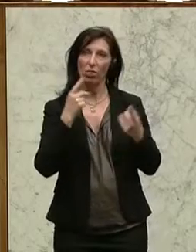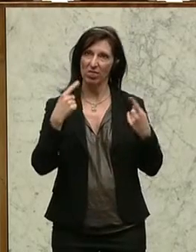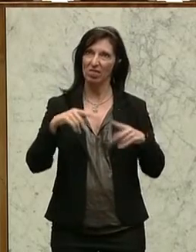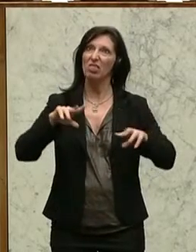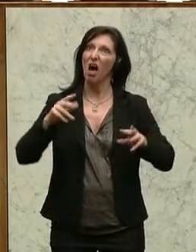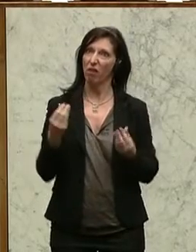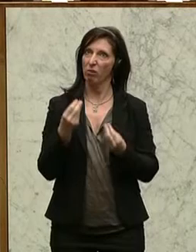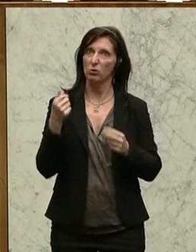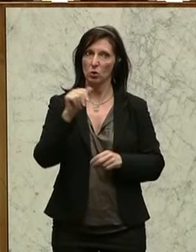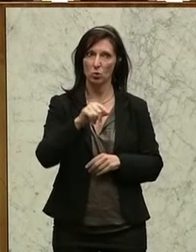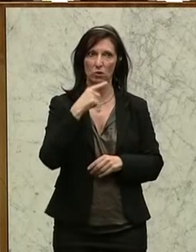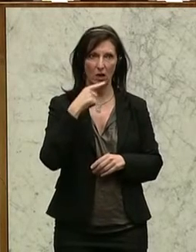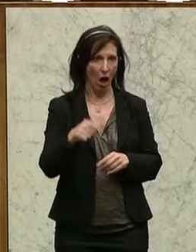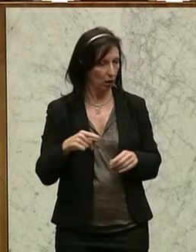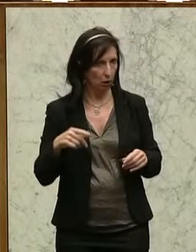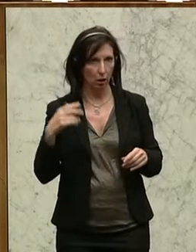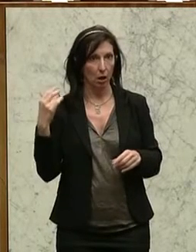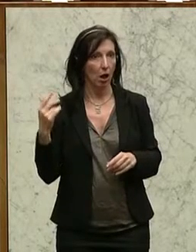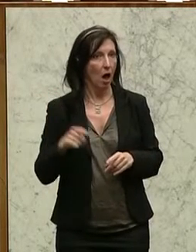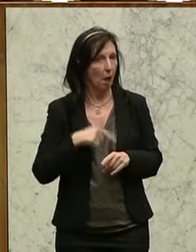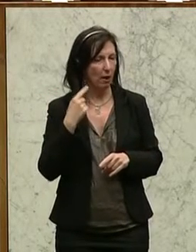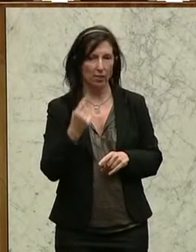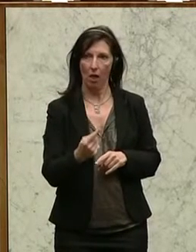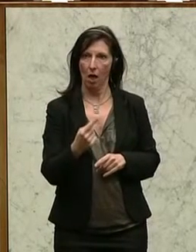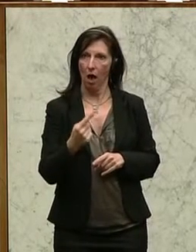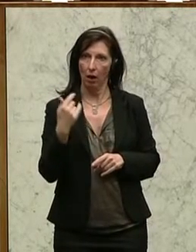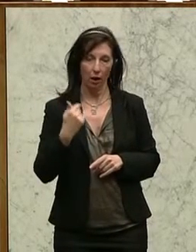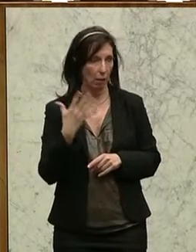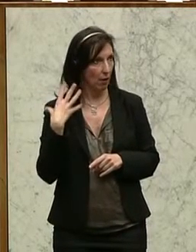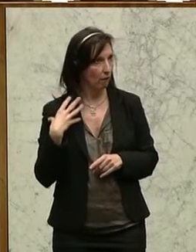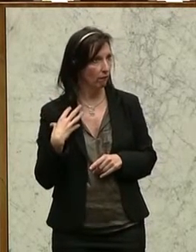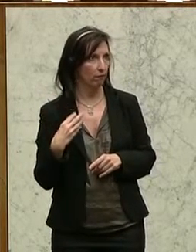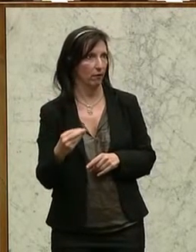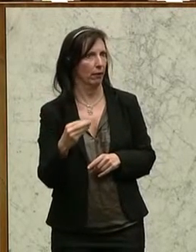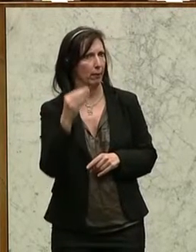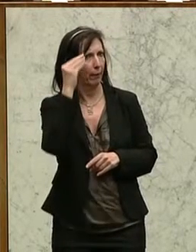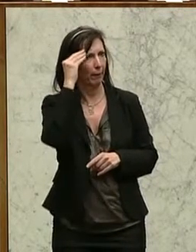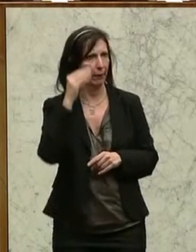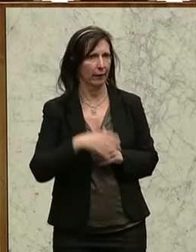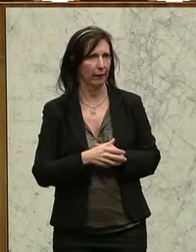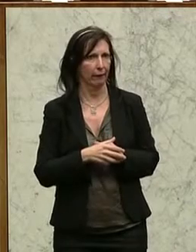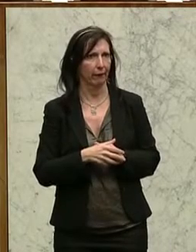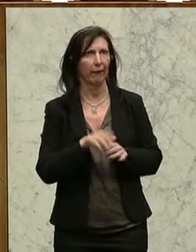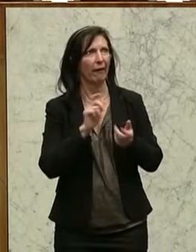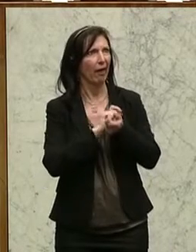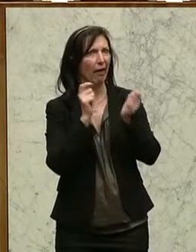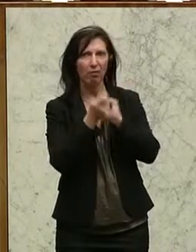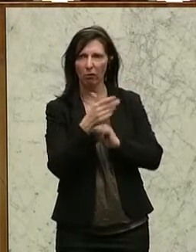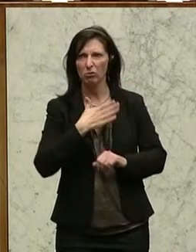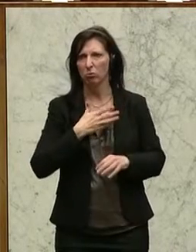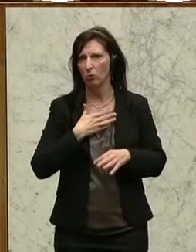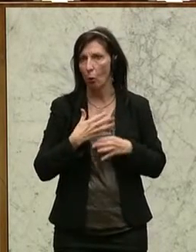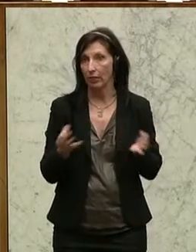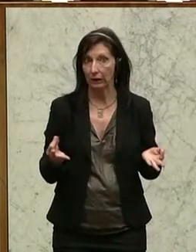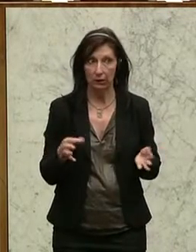aber gleichzeitig die Erkenntnis immer wieder danach gewinnen muss, dass sich ja trotzdem immer wieder nichts ändert. Die